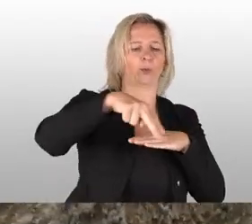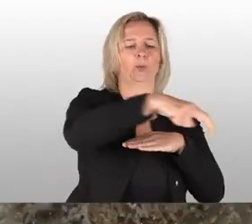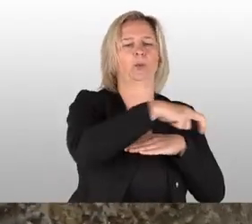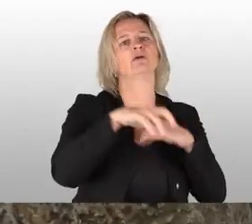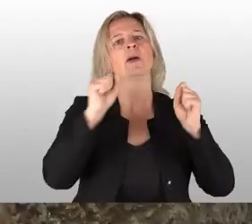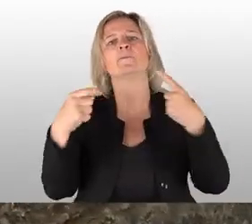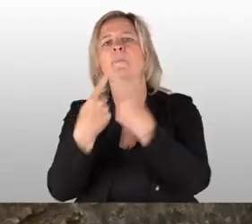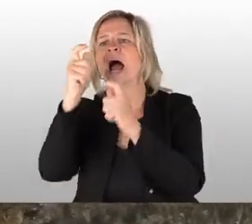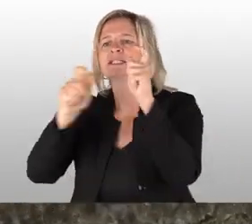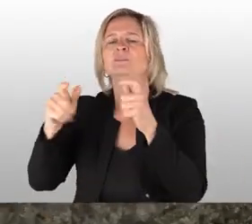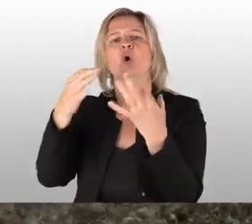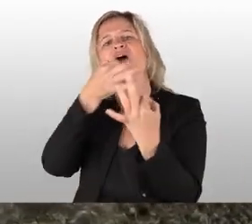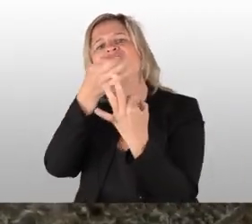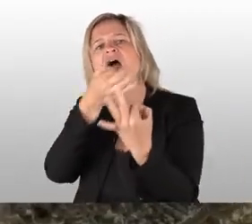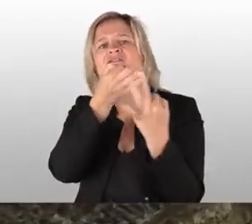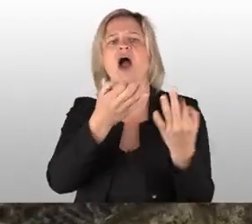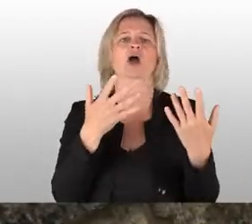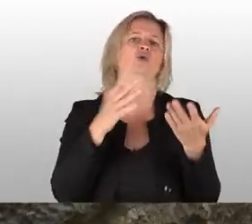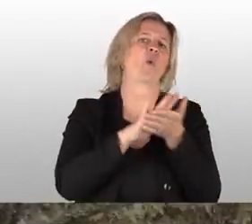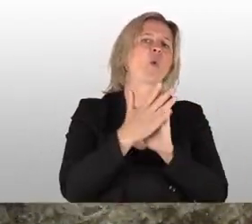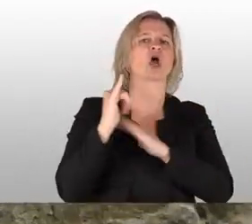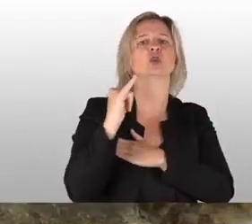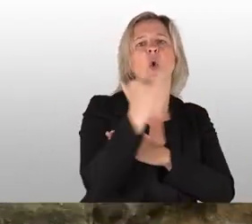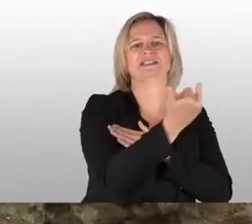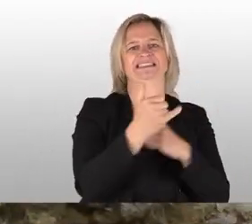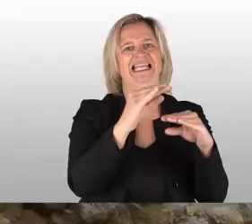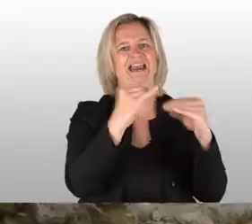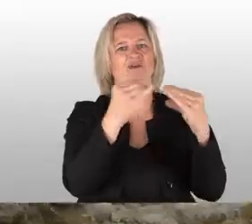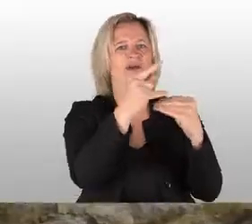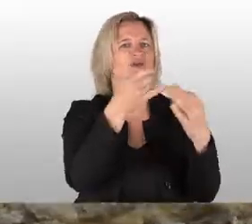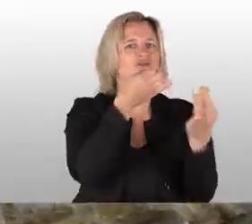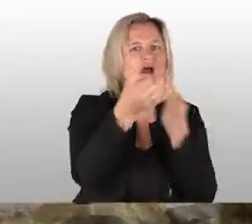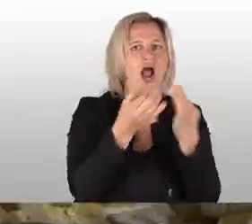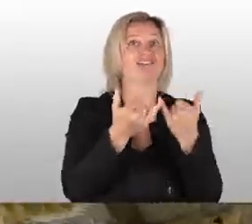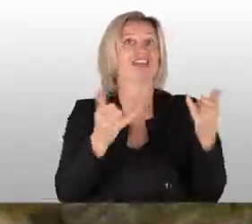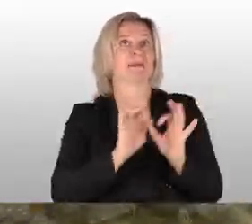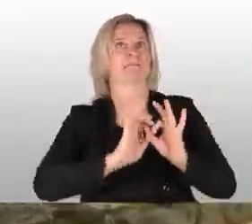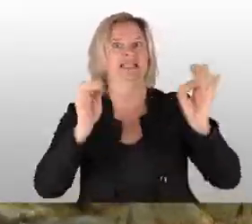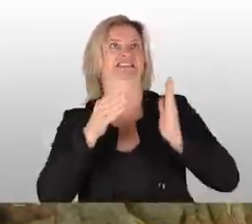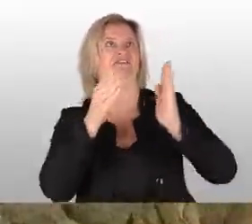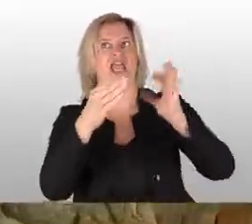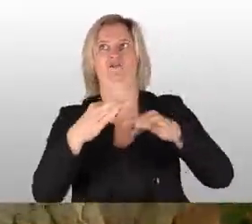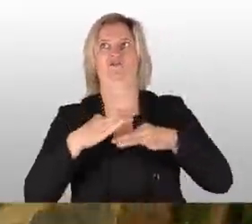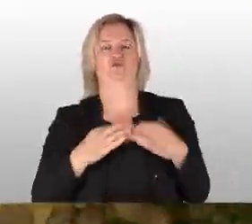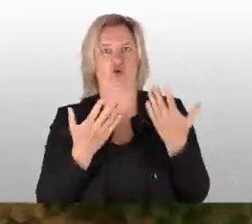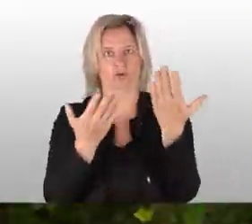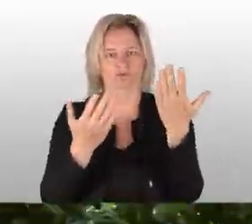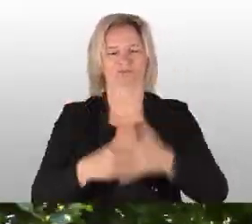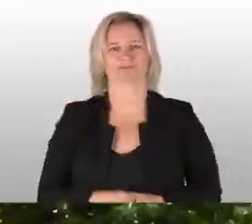Fragen Sie ganz einfach die Meisten oder in der Touristinformation nach, wie Sie am bequemsten hier nach oben gelangen.